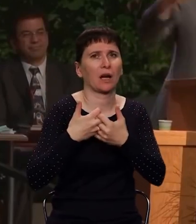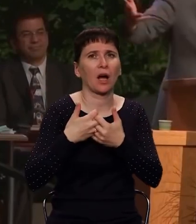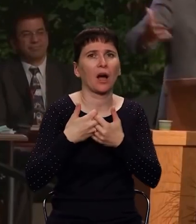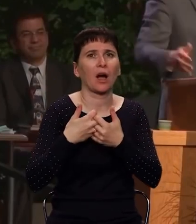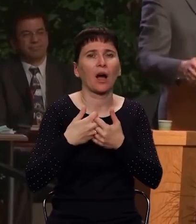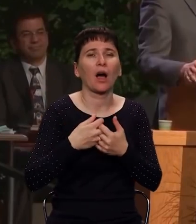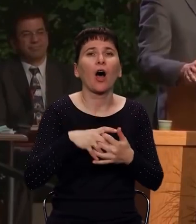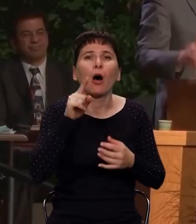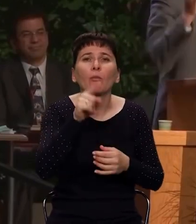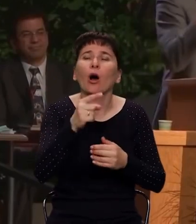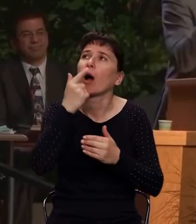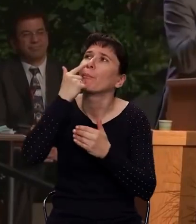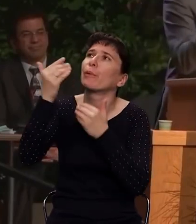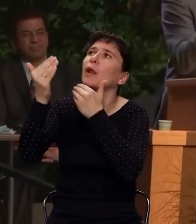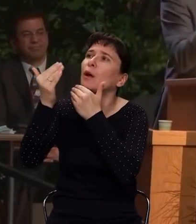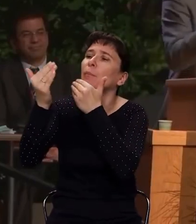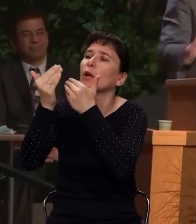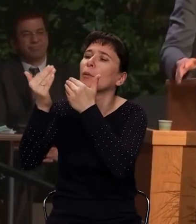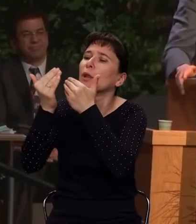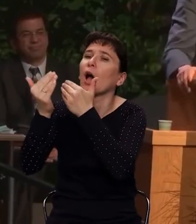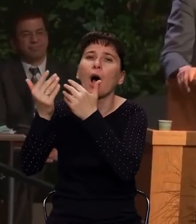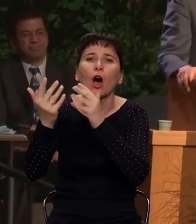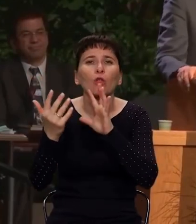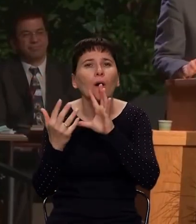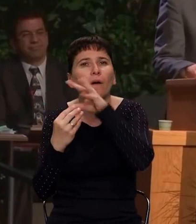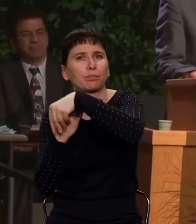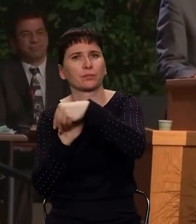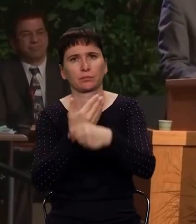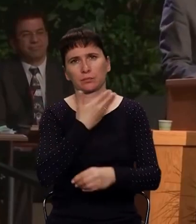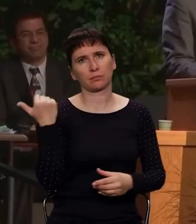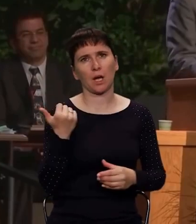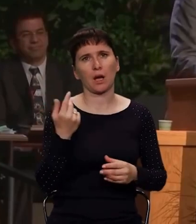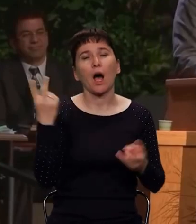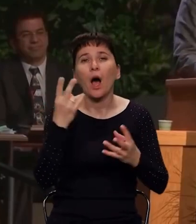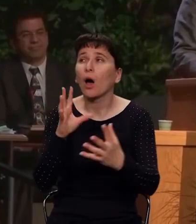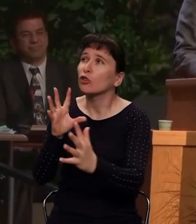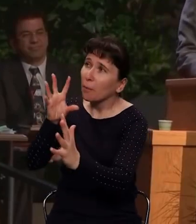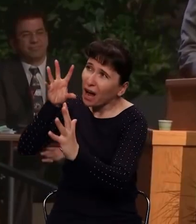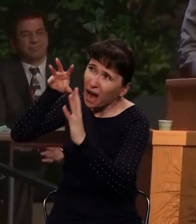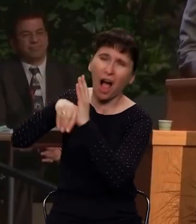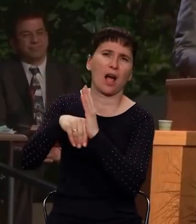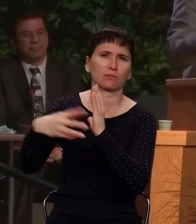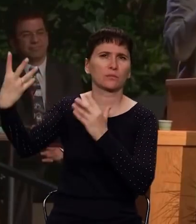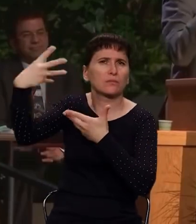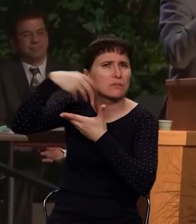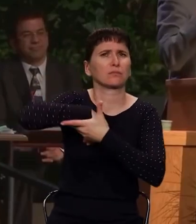но в Него не войти. А так было рядом, близко все. Поэтому очень часто бывает, друзья, что попустительство